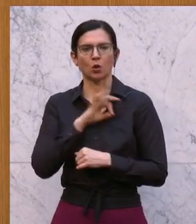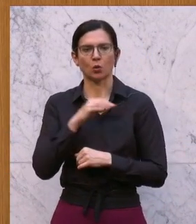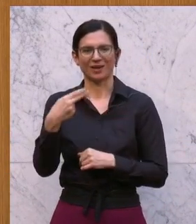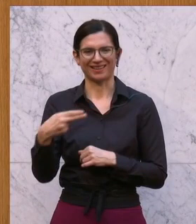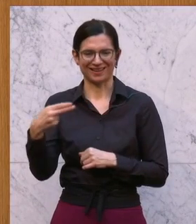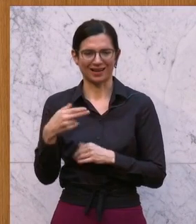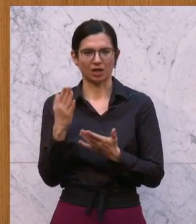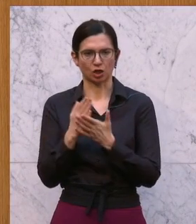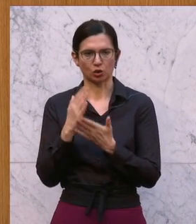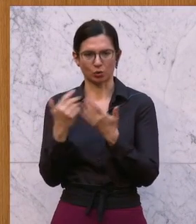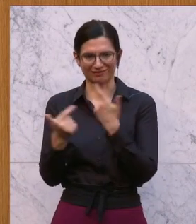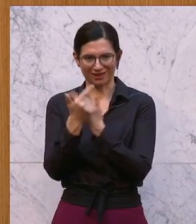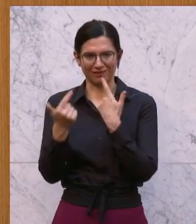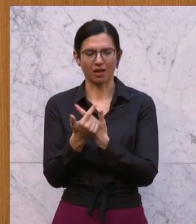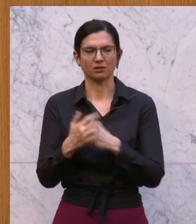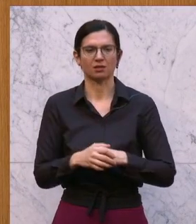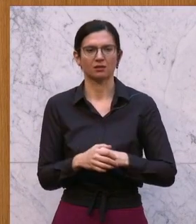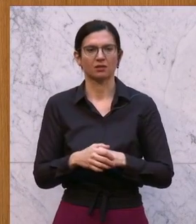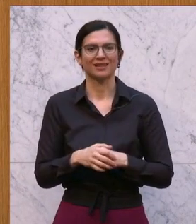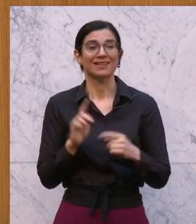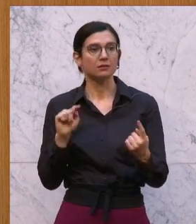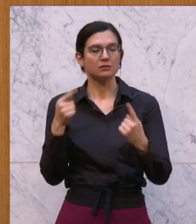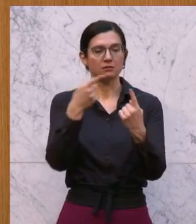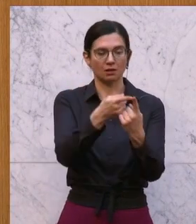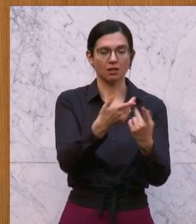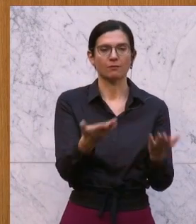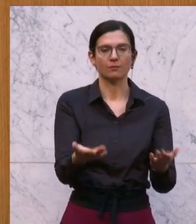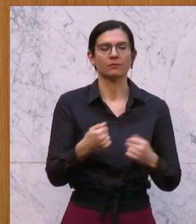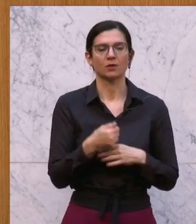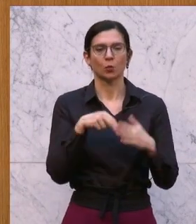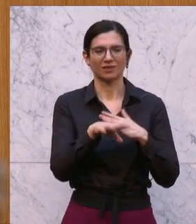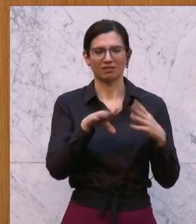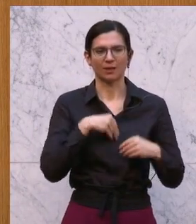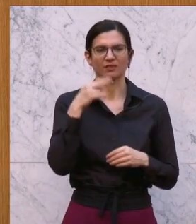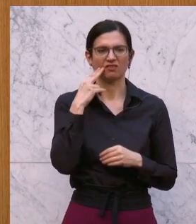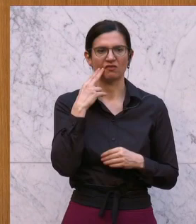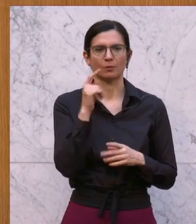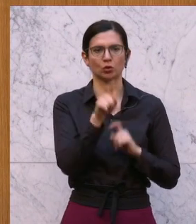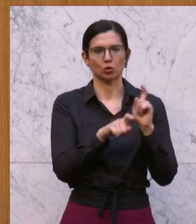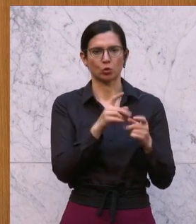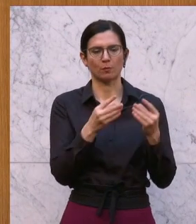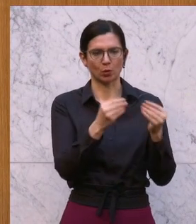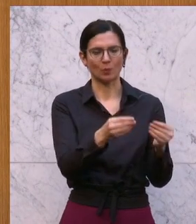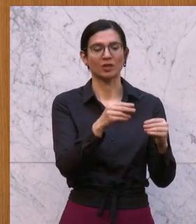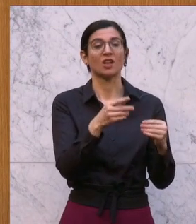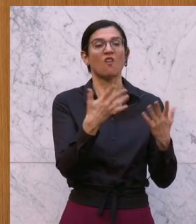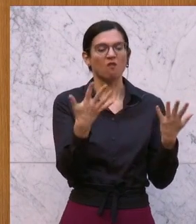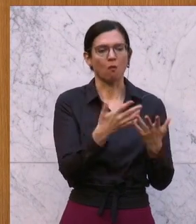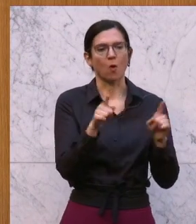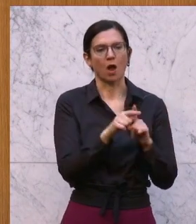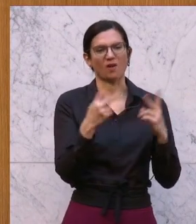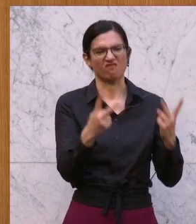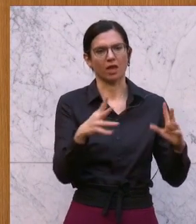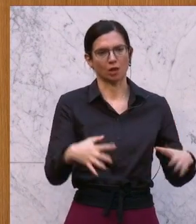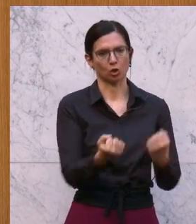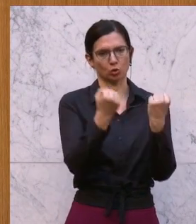dementsprechend angeführt. Ziel ist es, dass die Unternehmen dort besteuert werden, wo die Wertschöpfung auch dementsprechend passiert,